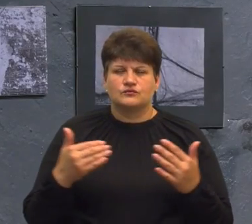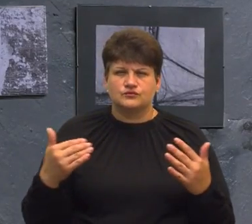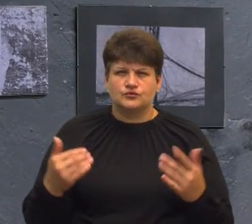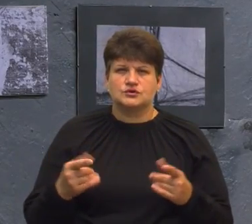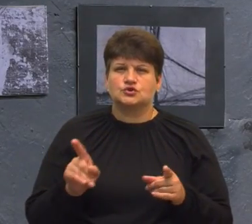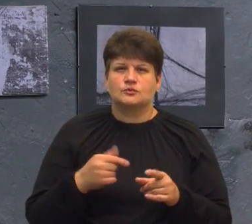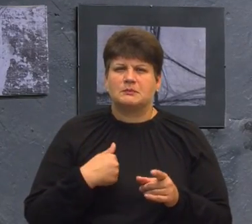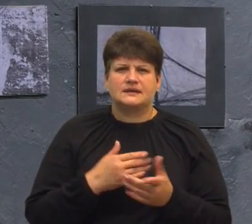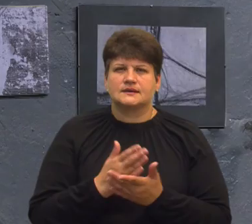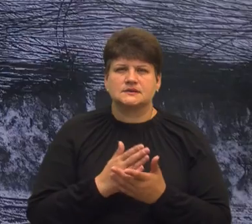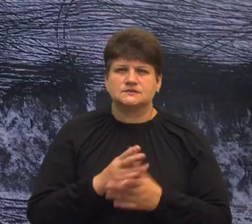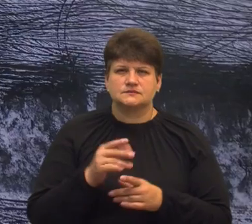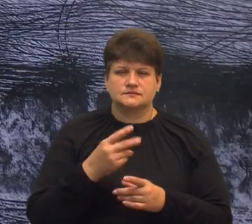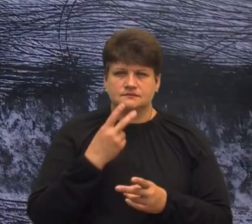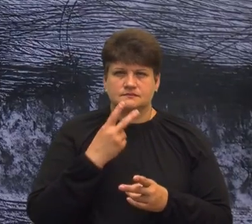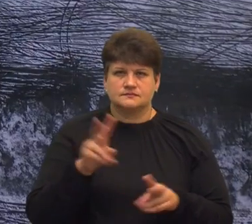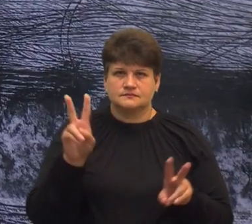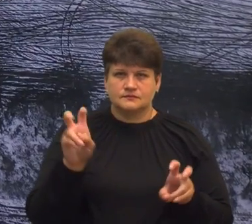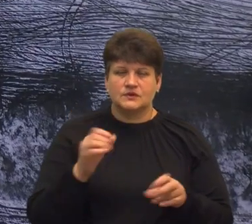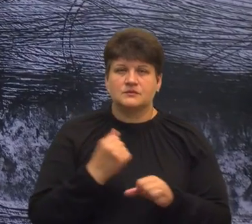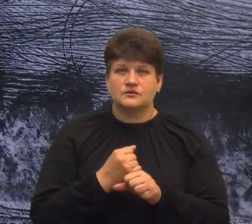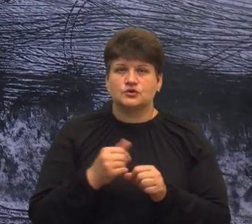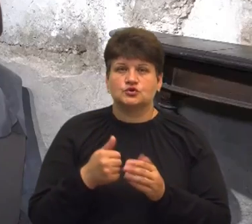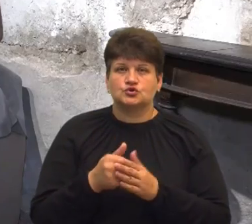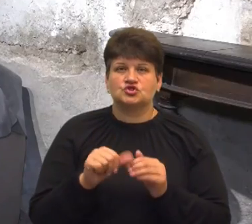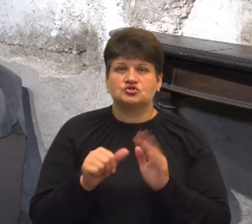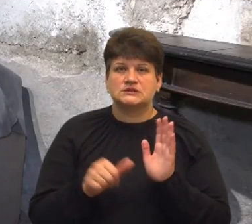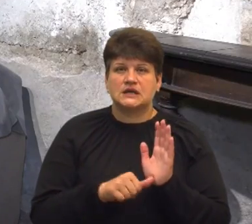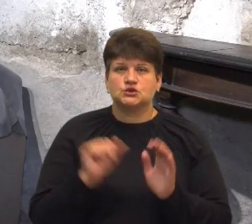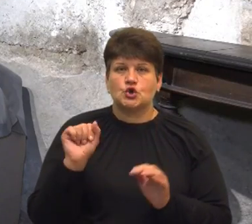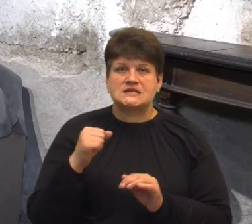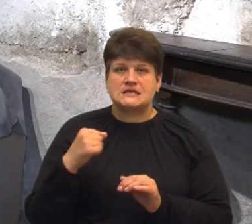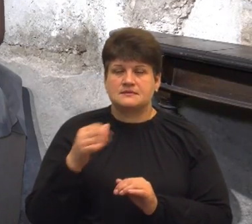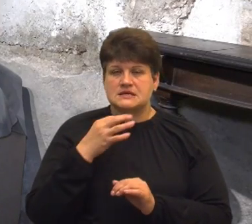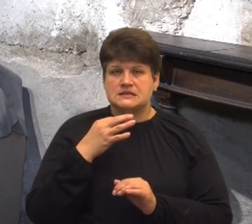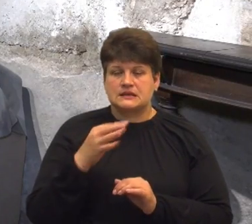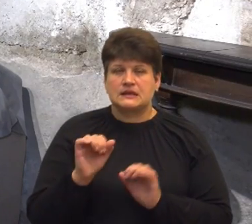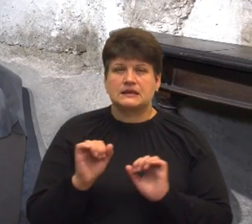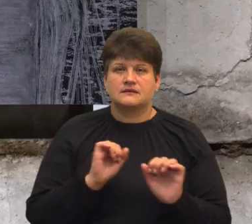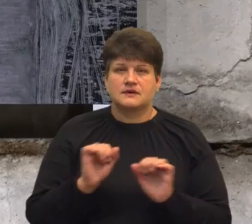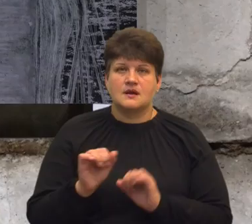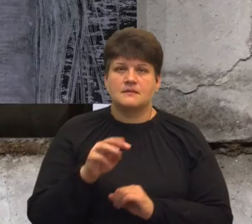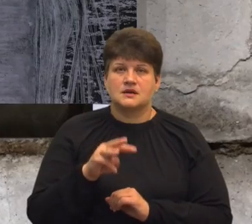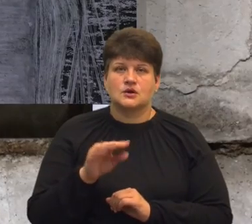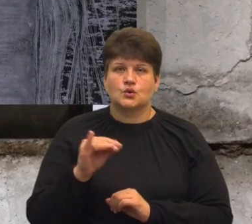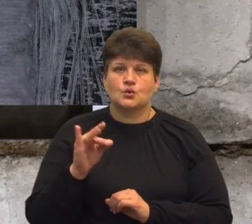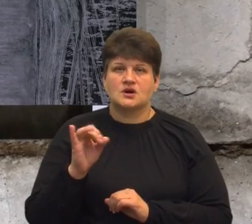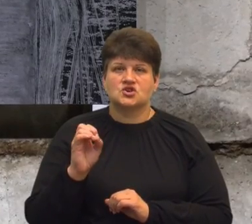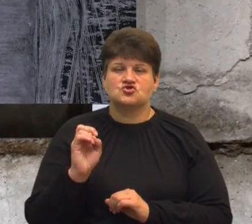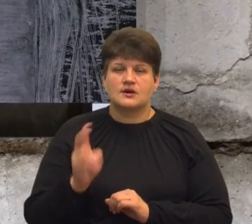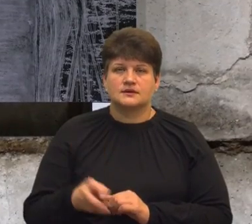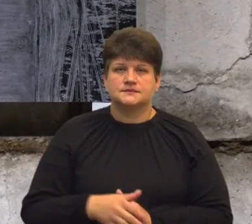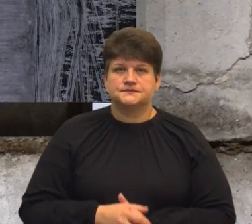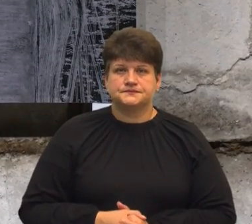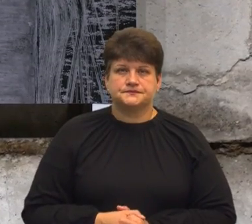заслужили в креативному кластері, діятиме до 16 серпня, розповіла керівниця кластеру Марічка Юрчак. Тарас Бурак,